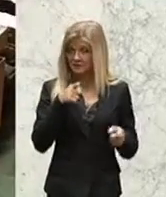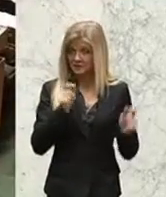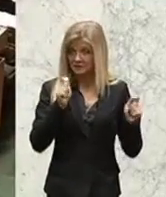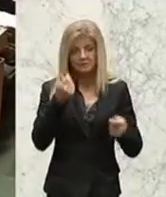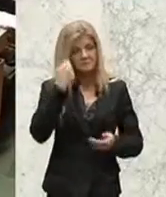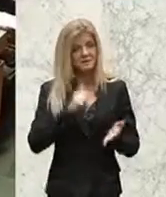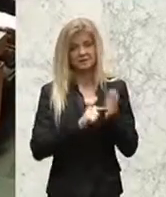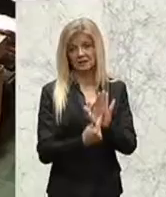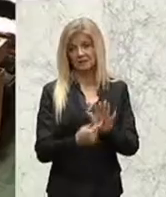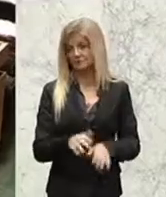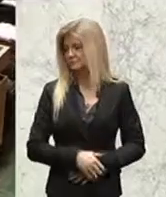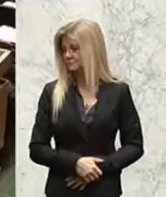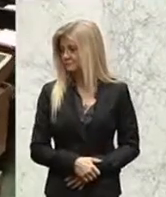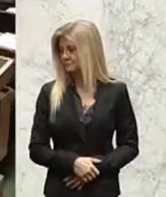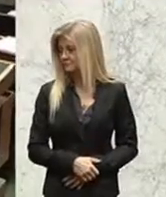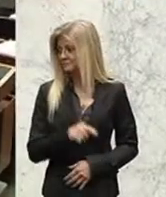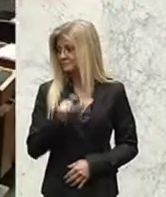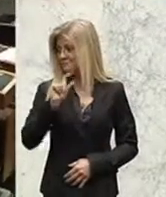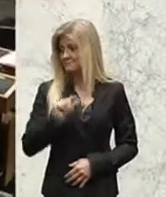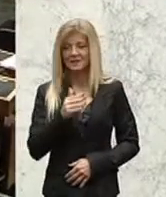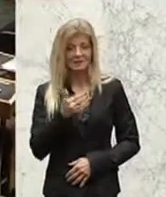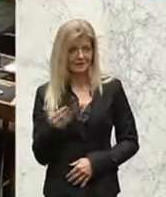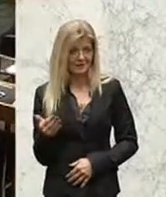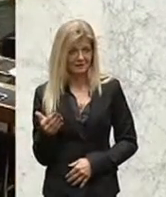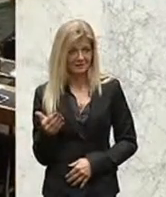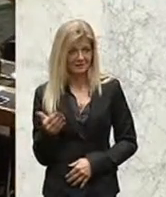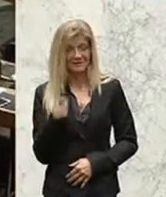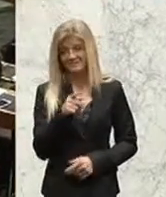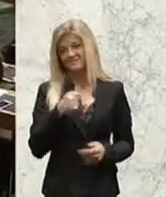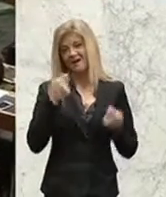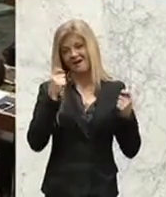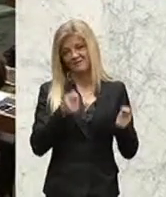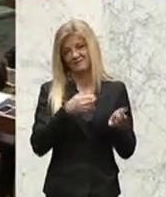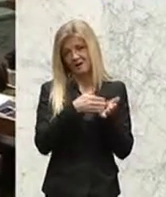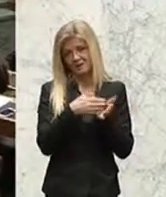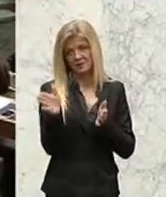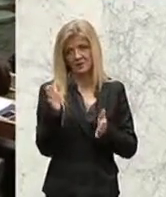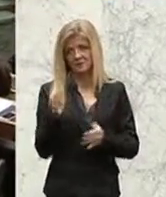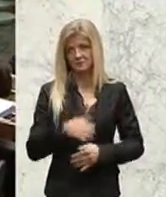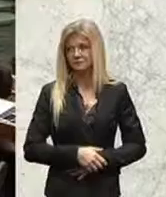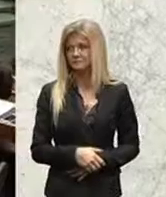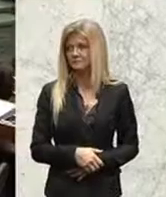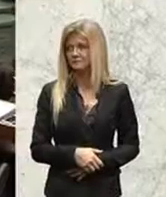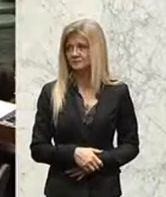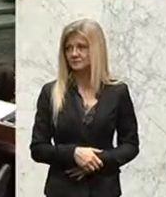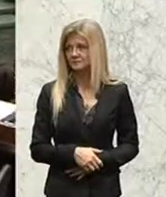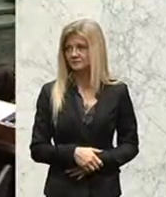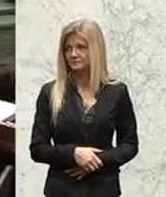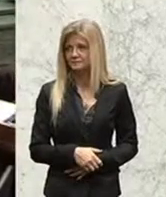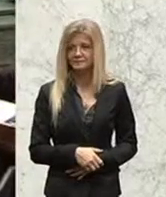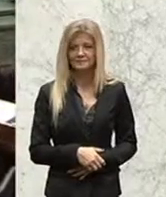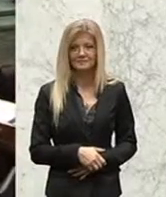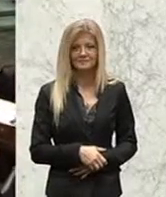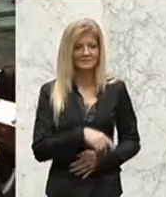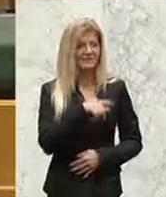Zeichen. Das ist die Minderheit. Dieser Antrag ist abgelehnt. Sogleich Abstimmung über